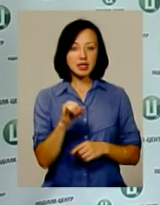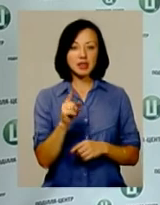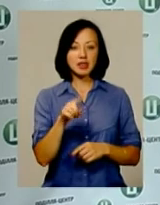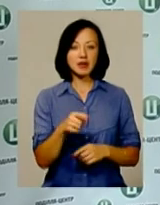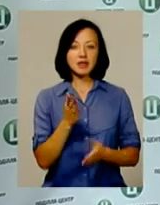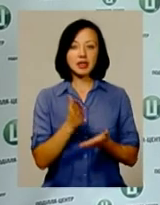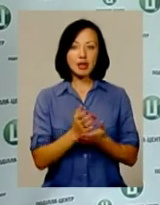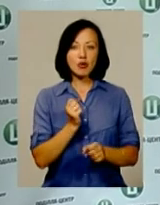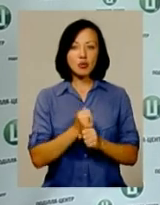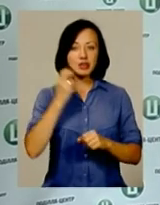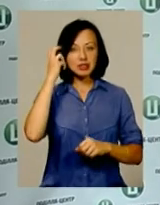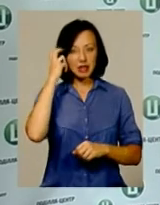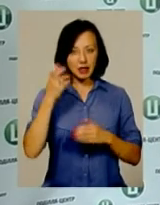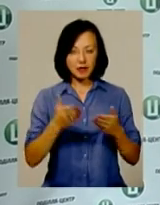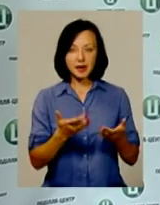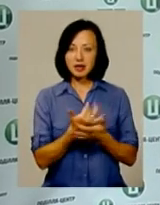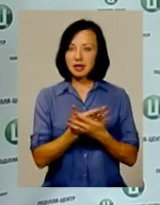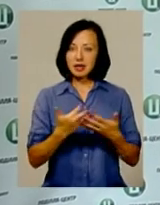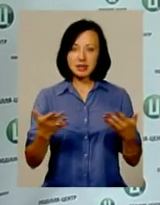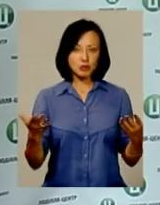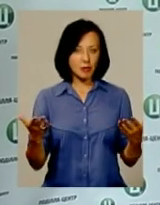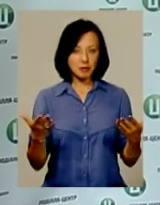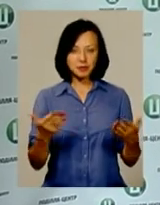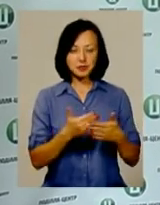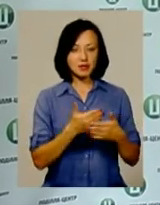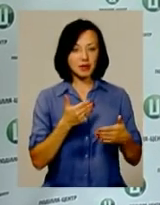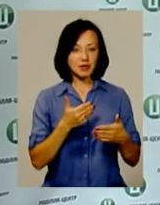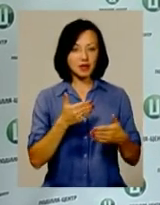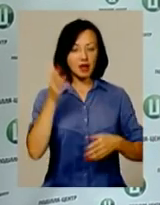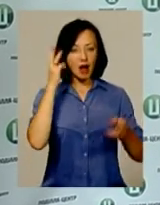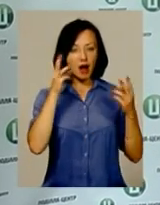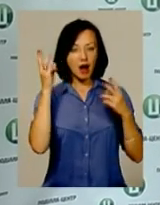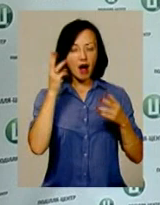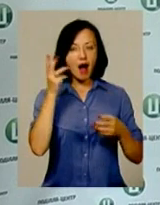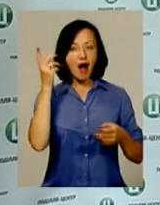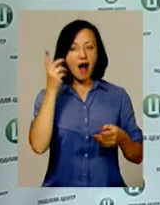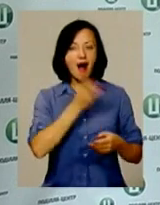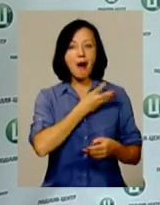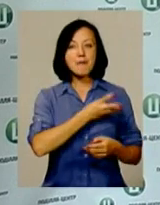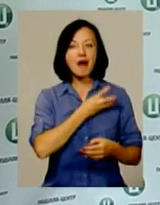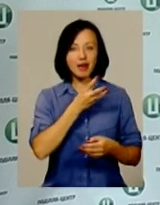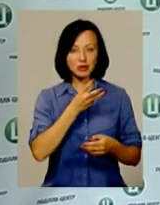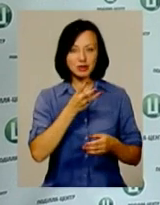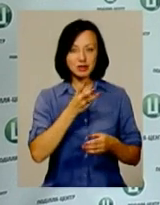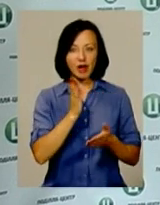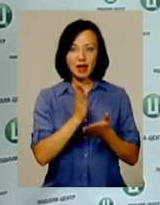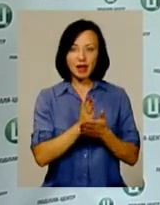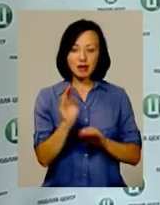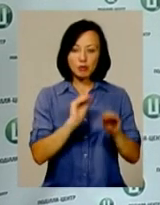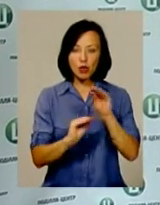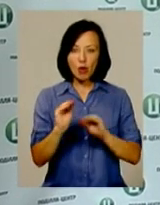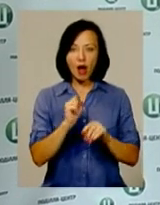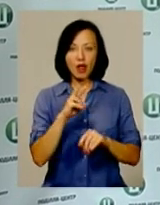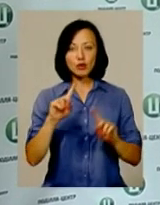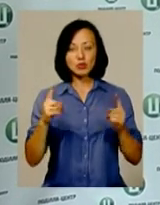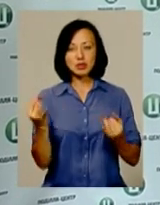роботи зі столиці. Роботи різноманітні. Від аматорського відео є такі вже змонтовані, більш такі професійні, але вони